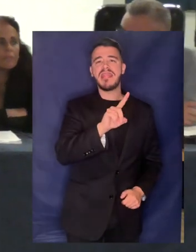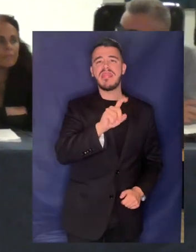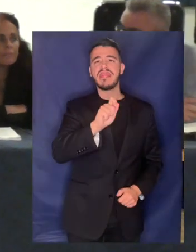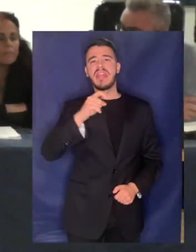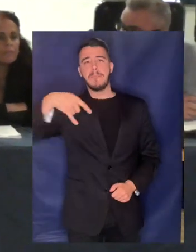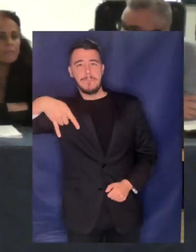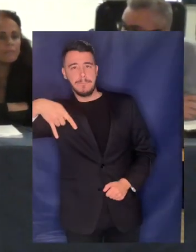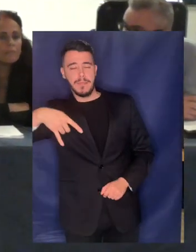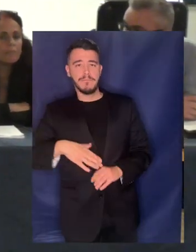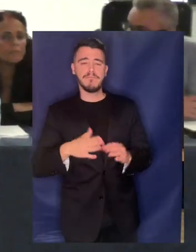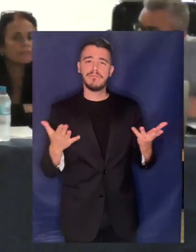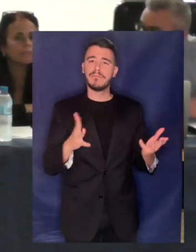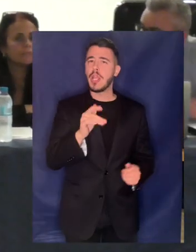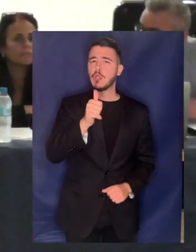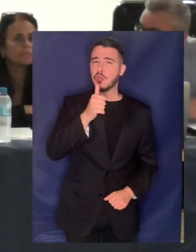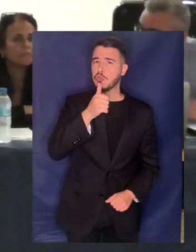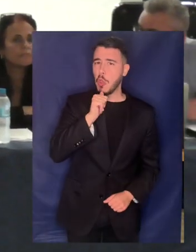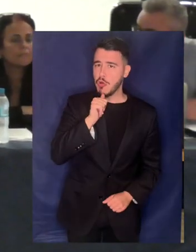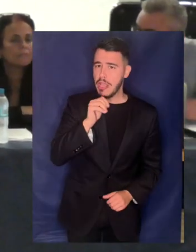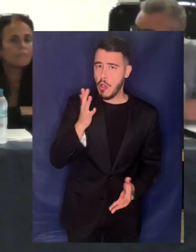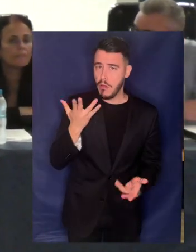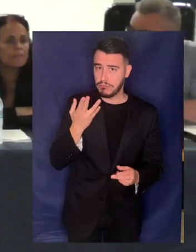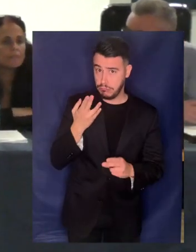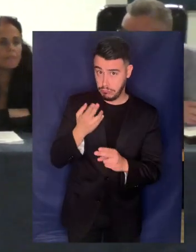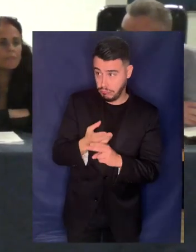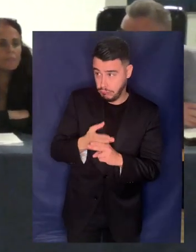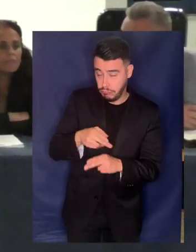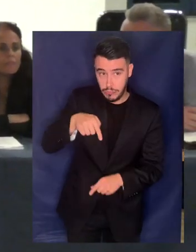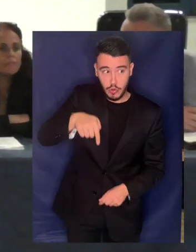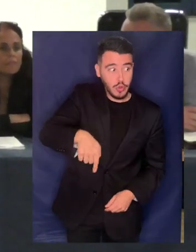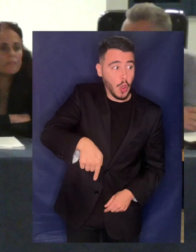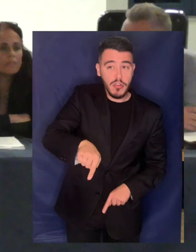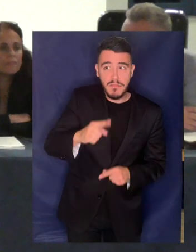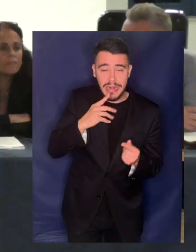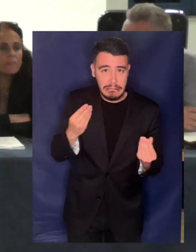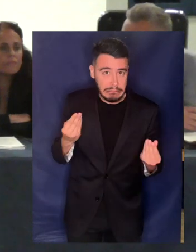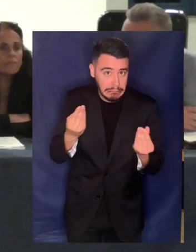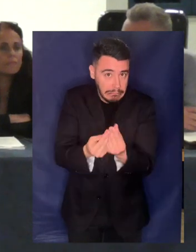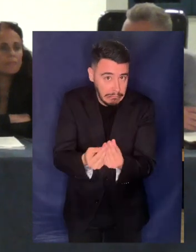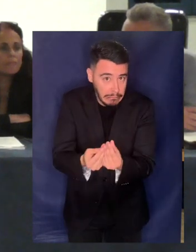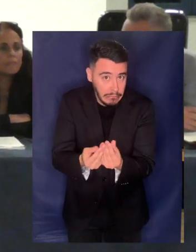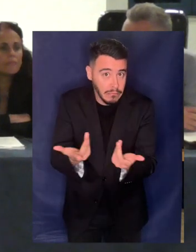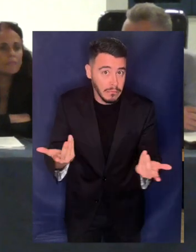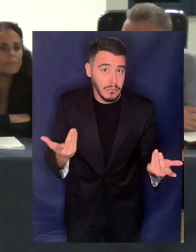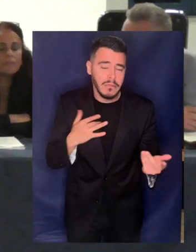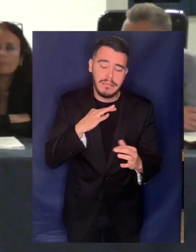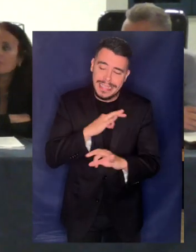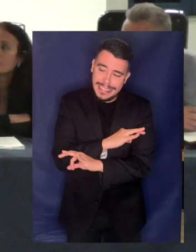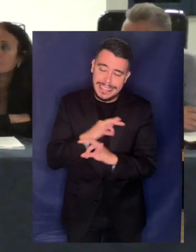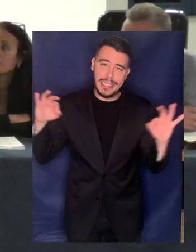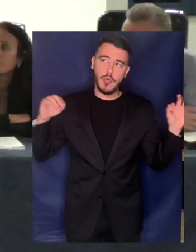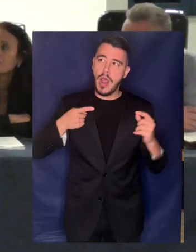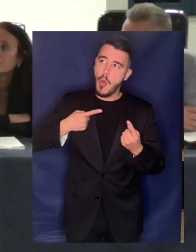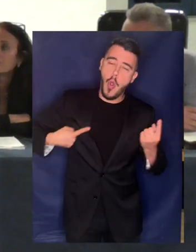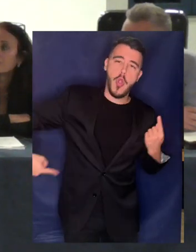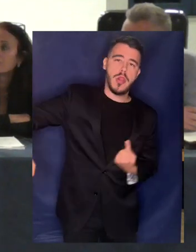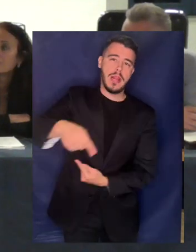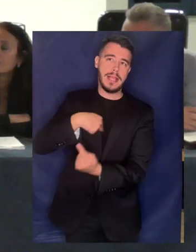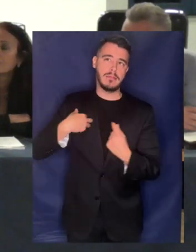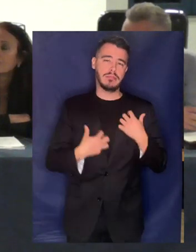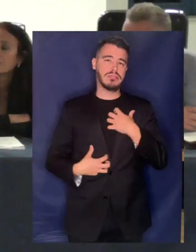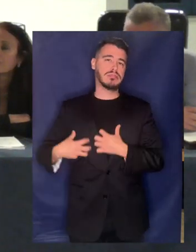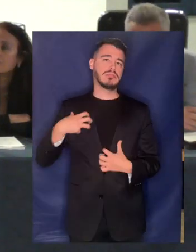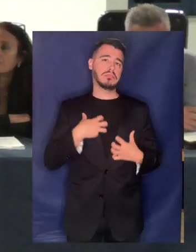νερό ένα επίκαιρο ζήτημα Τα είπαμε νωρίτερα Είναι σίγουρα ένα επίκαιρο ζήτημα Το βλέπουμε